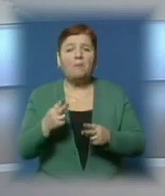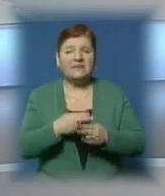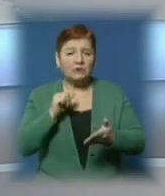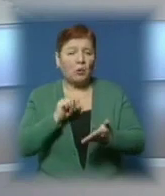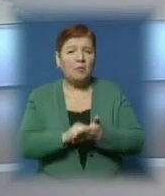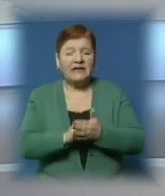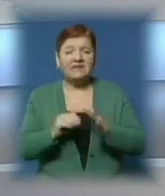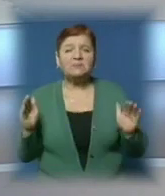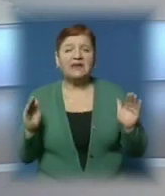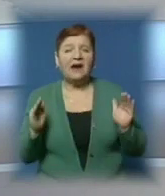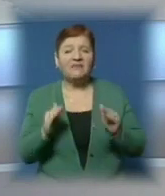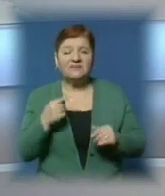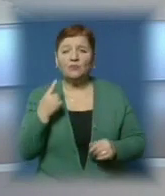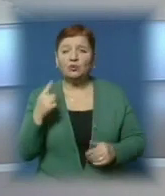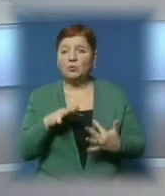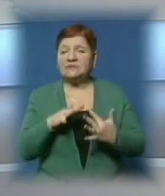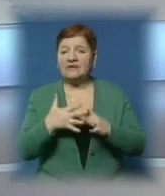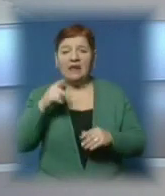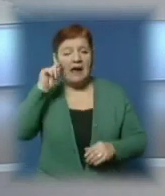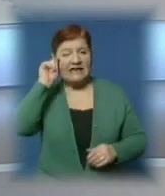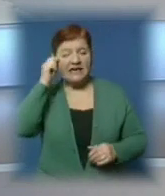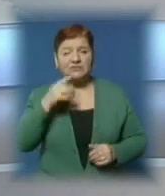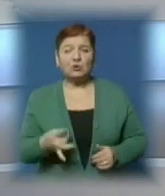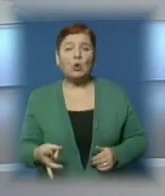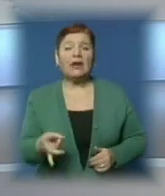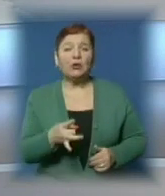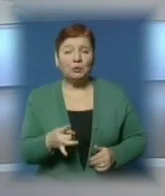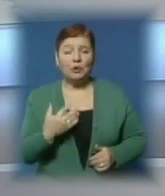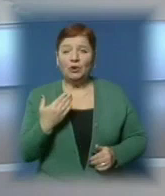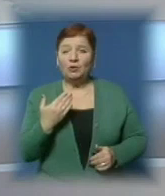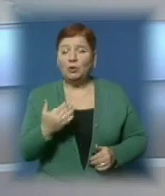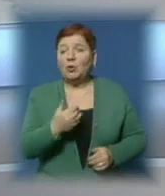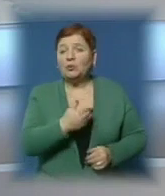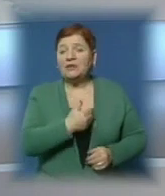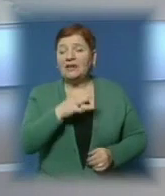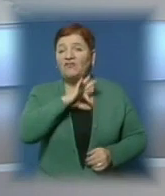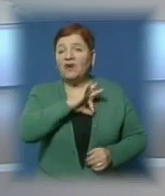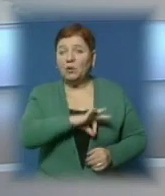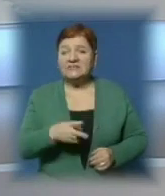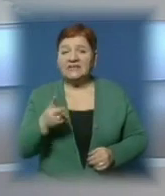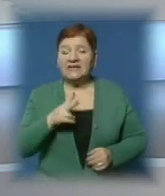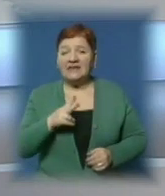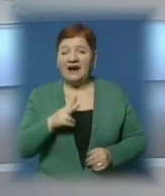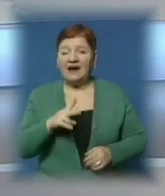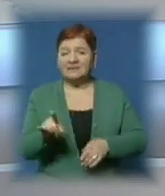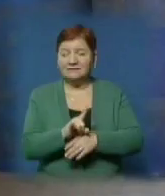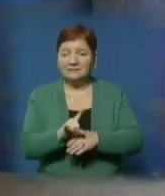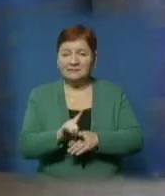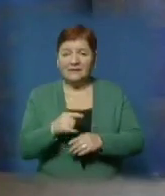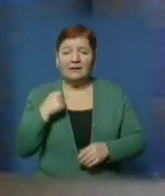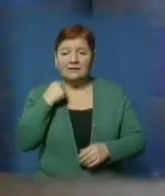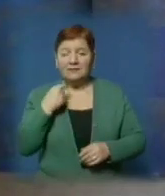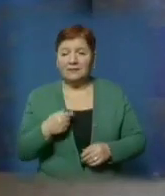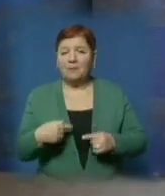документів зберігався на складі в одному з сіл Тячівського району. Його, ймовірно, хотіли використати для підпільного виготовлення алкогольної